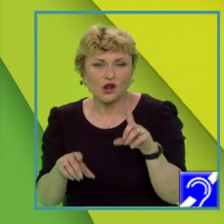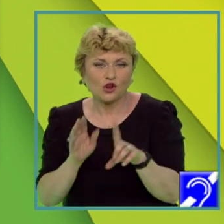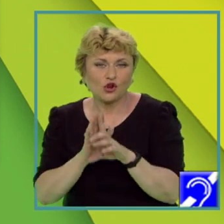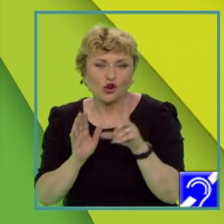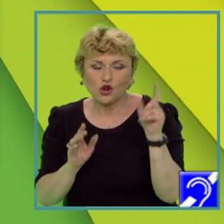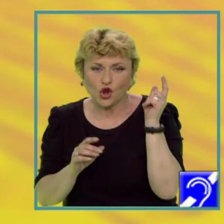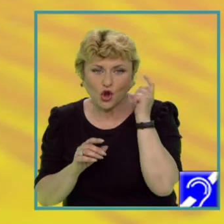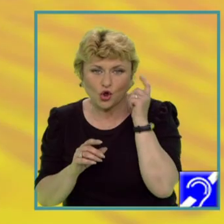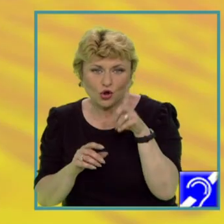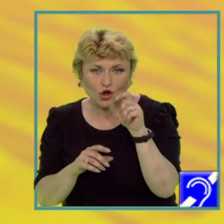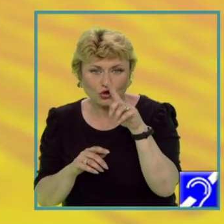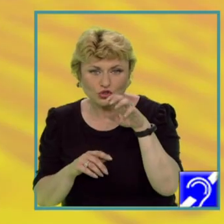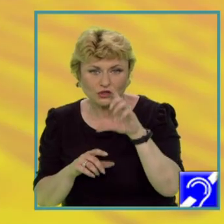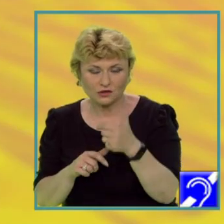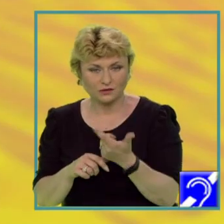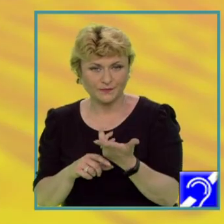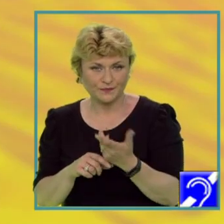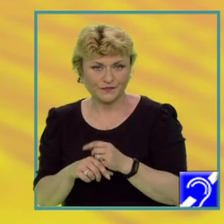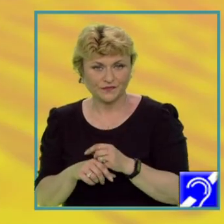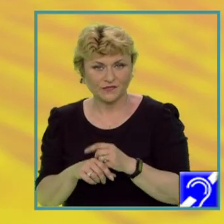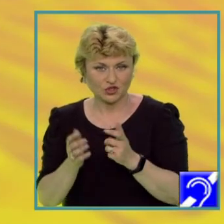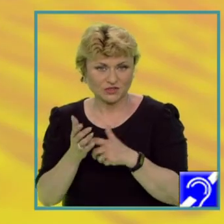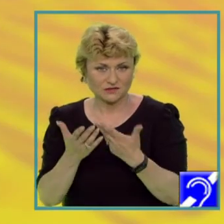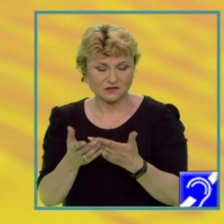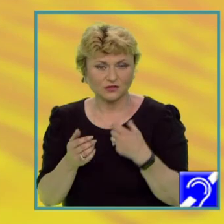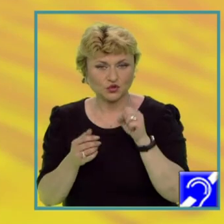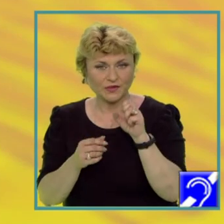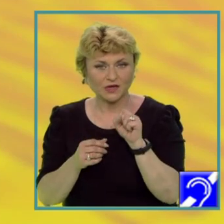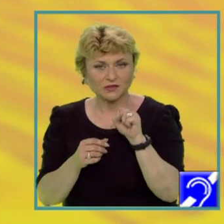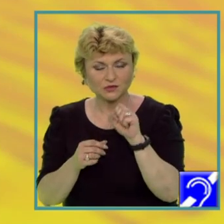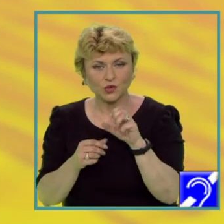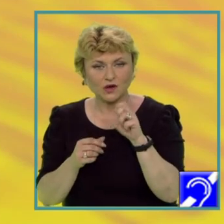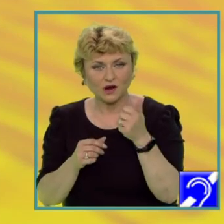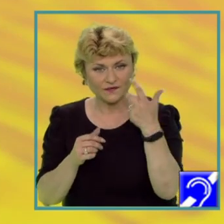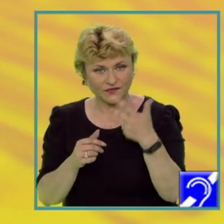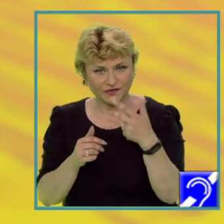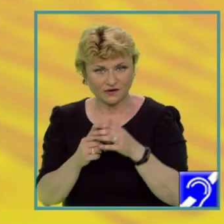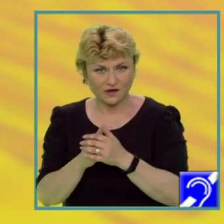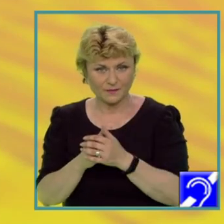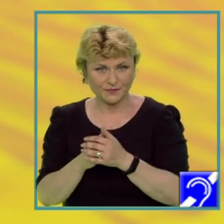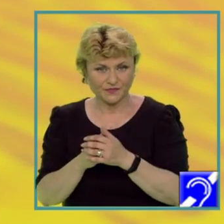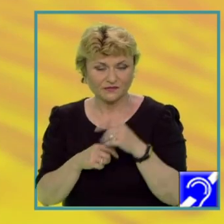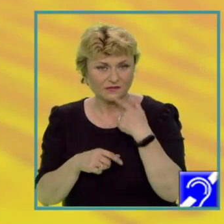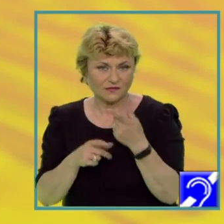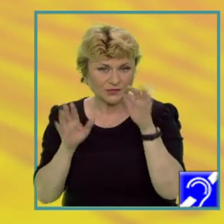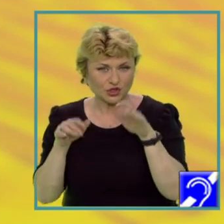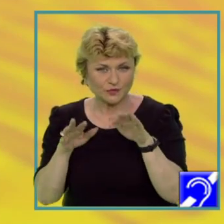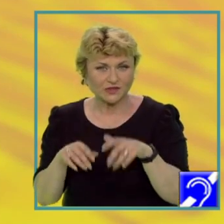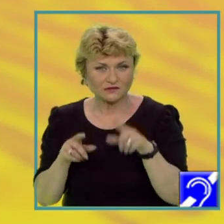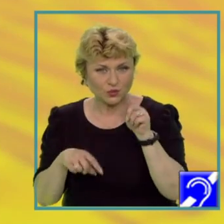de cerință. Subiectul al treilea, reprezentarea grafică se referă la regimul precipitațiilor lunare